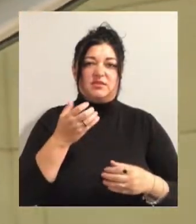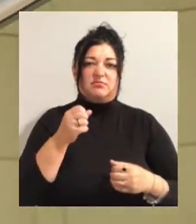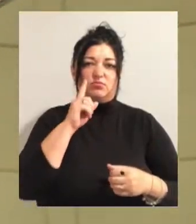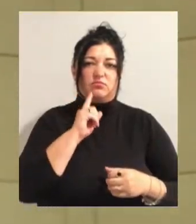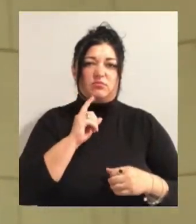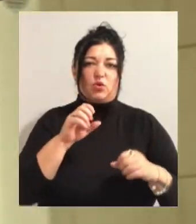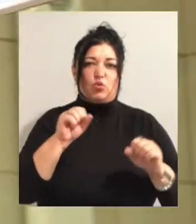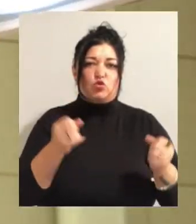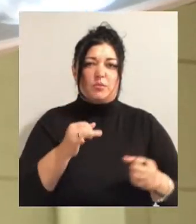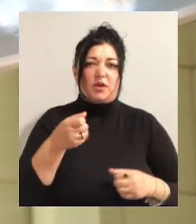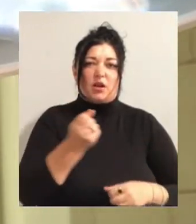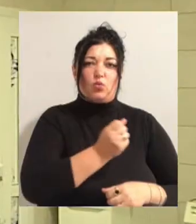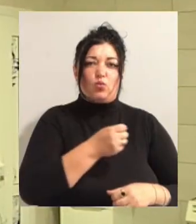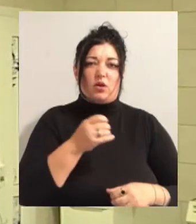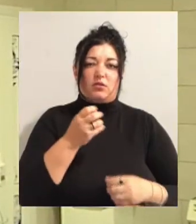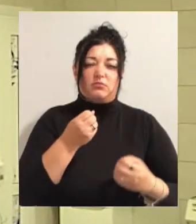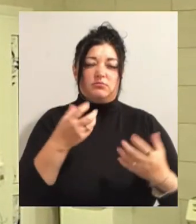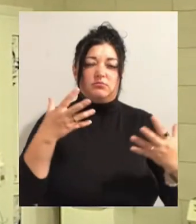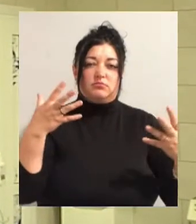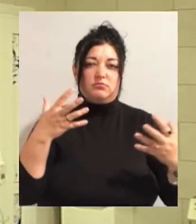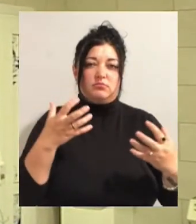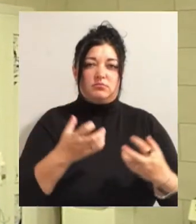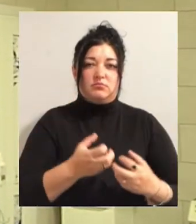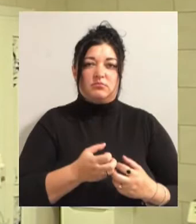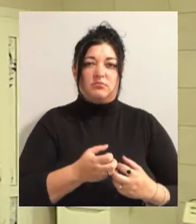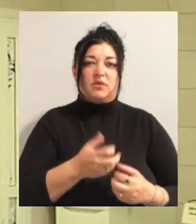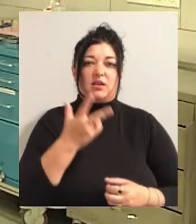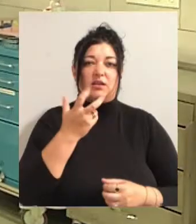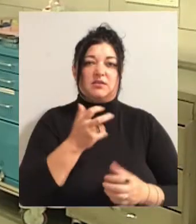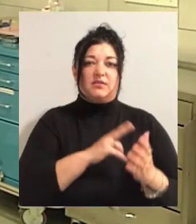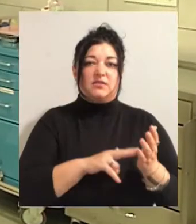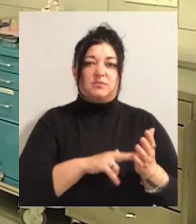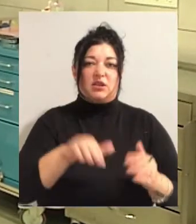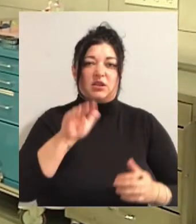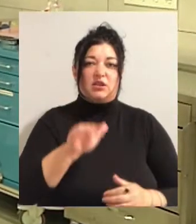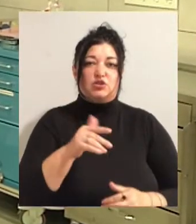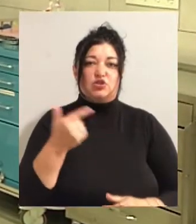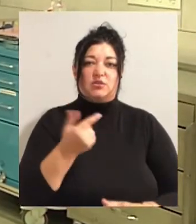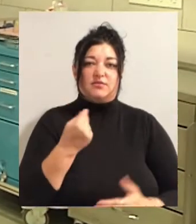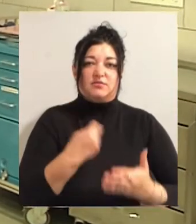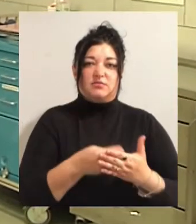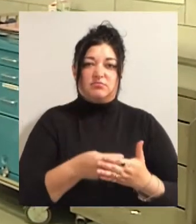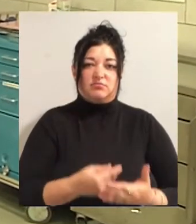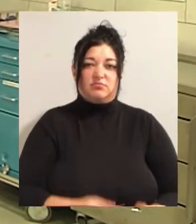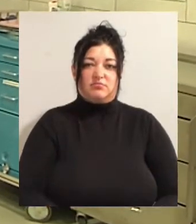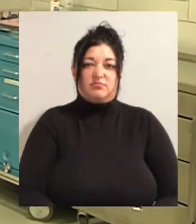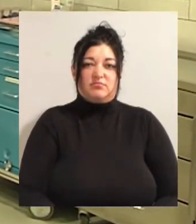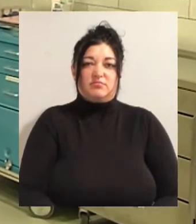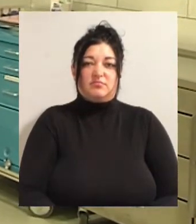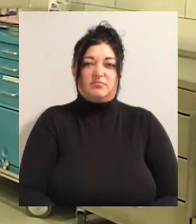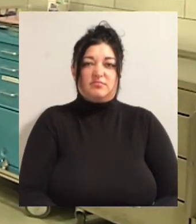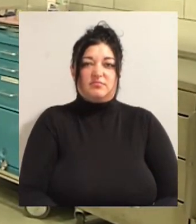регуляторами яскравості. Коштував такий 380 тисяч гривень. Удобно для хірурга, він може сам